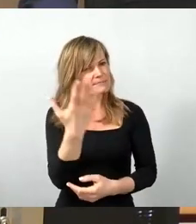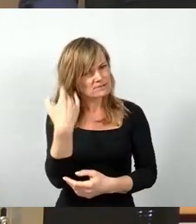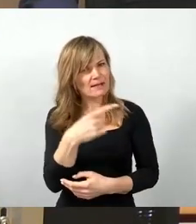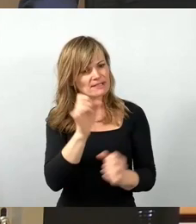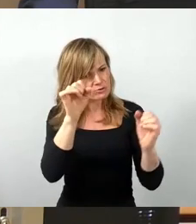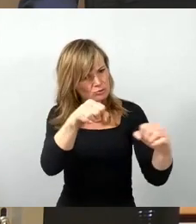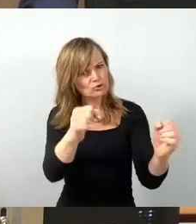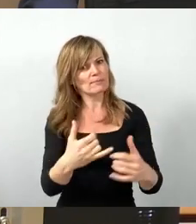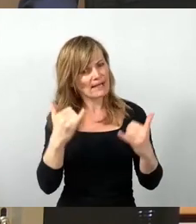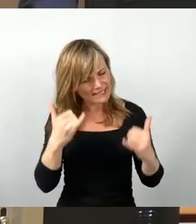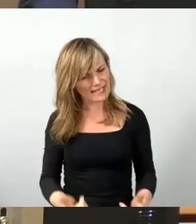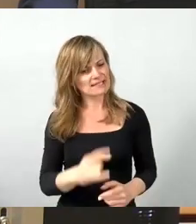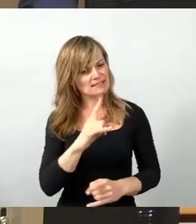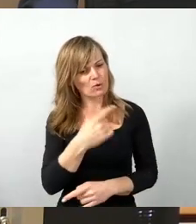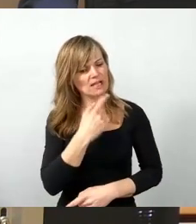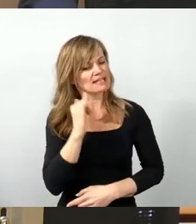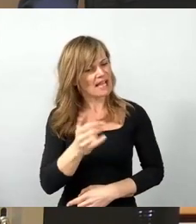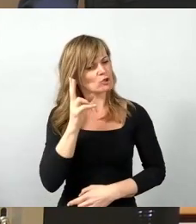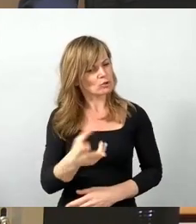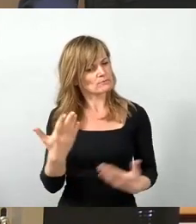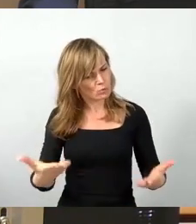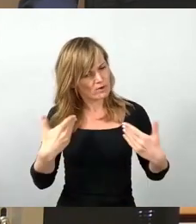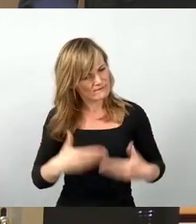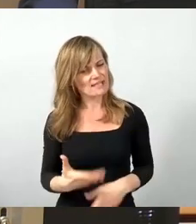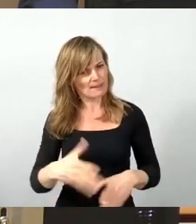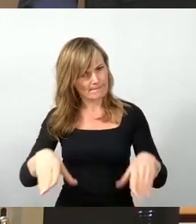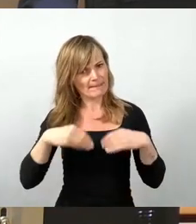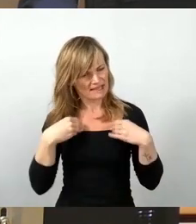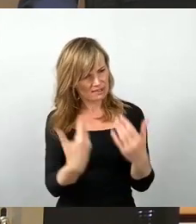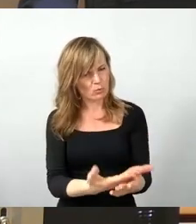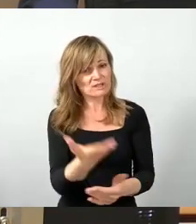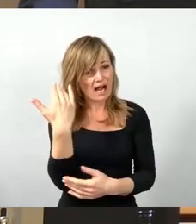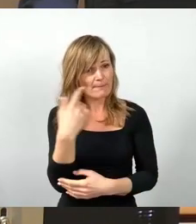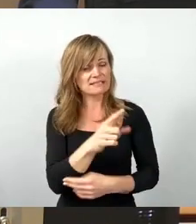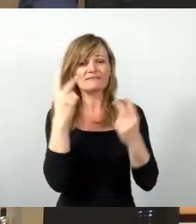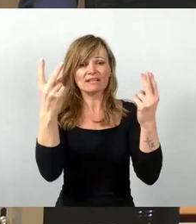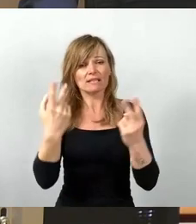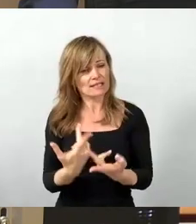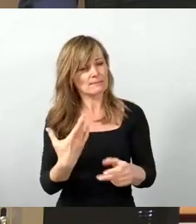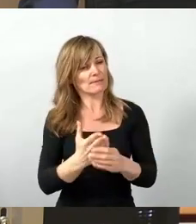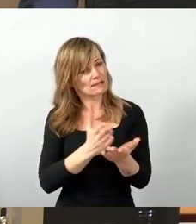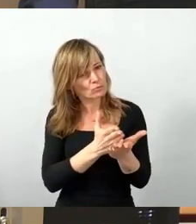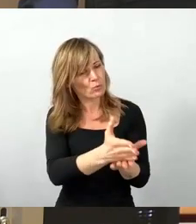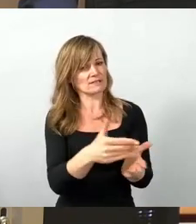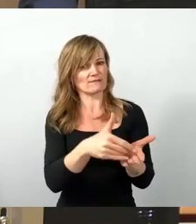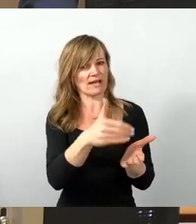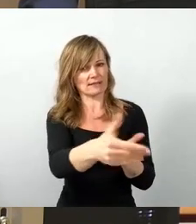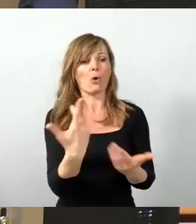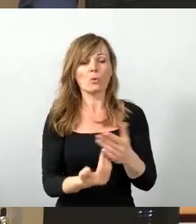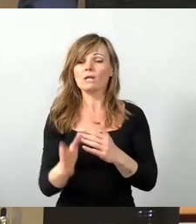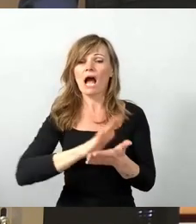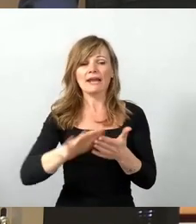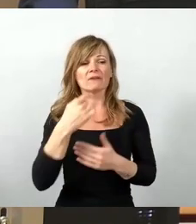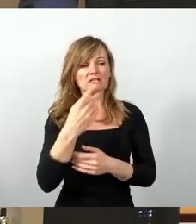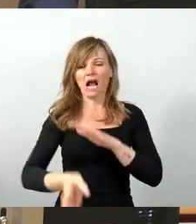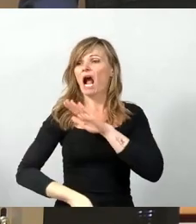doch jetzt einfach dazu und tragen Sie es jetzt hier auch mit, wenn Ihnen das damals so wichtig war. Sie können sich natürlich auch einfach zum Acker machen, einfach sagen, es war damals